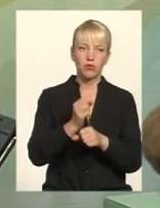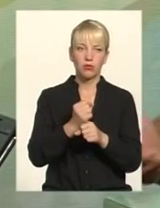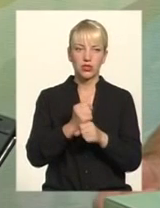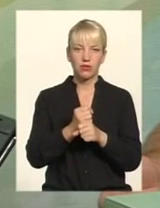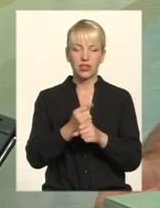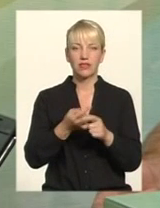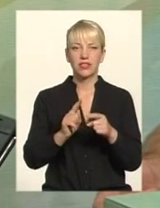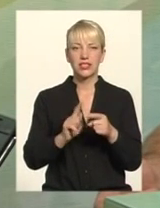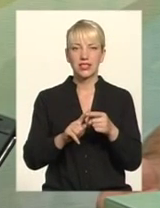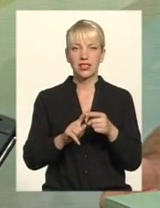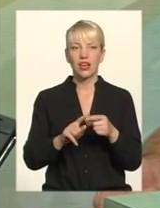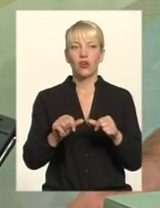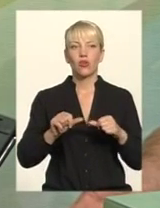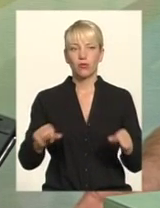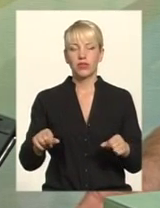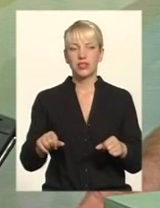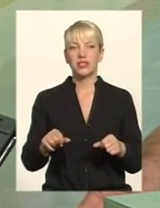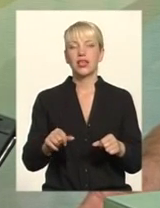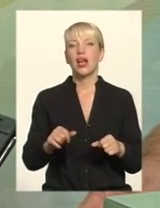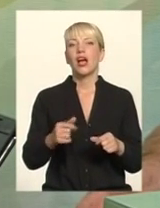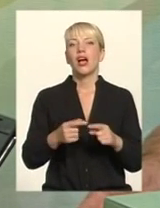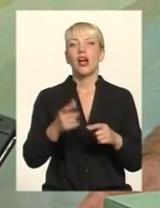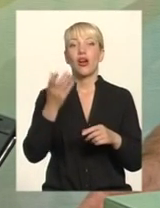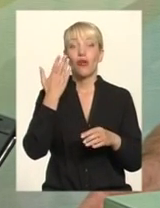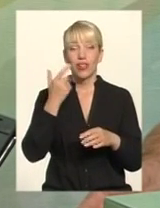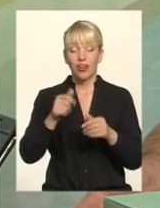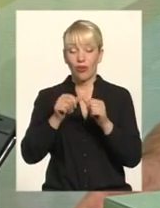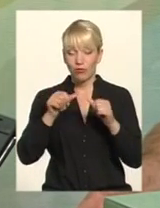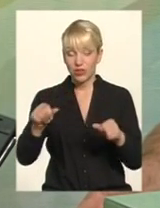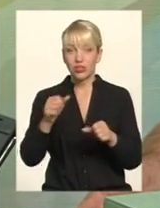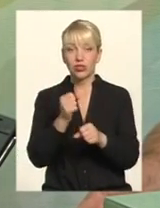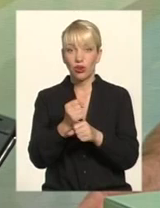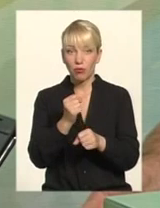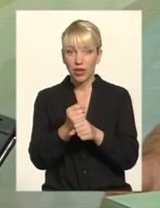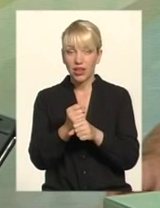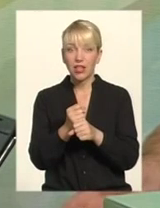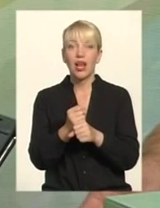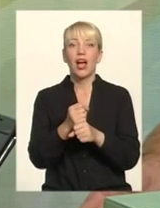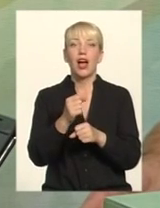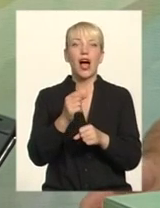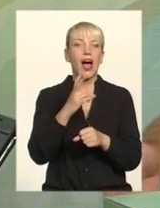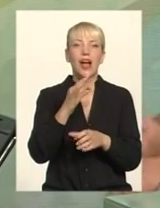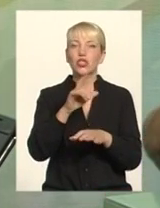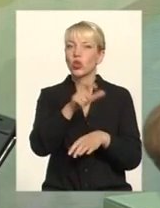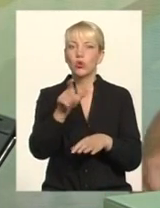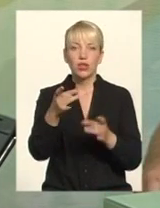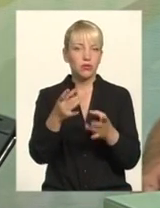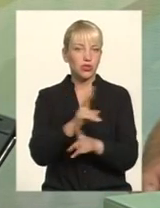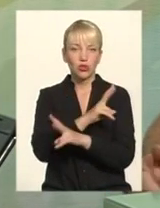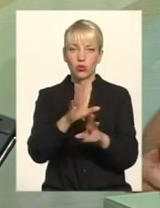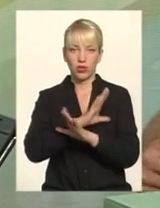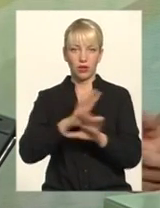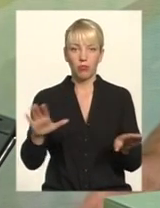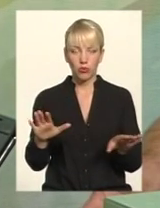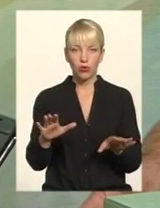ми подали списки громадськість, комісію створили А громадськості нікого Ми вчинили бунт на кораблі В результаті, не вчора, а кілька днів